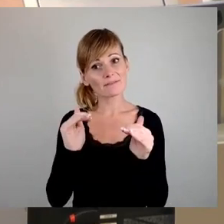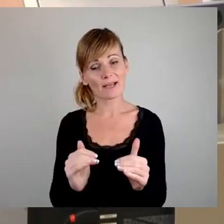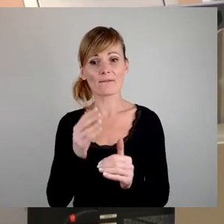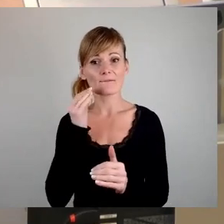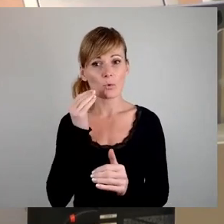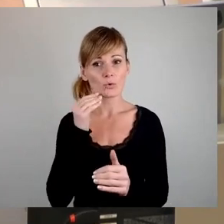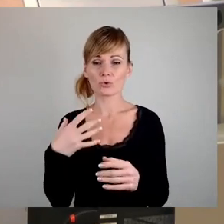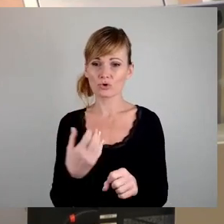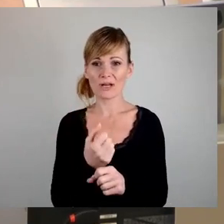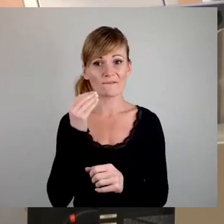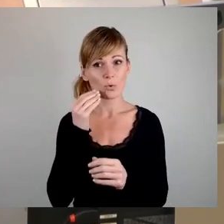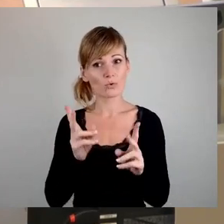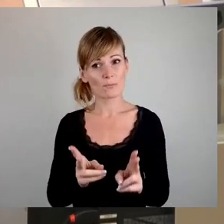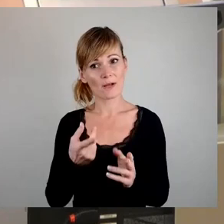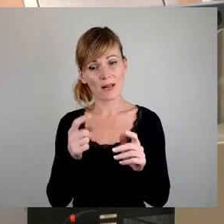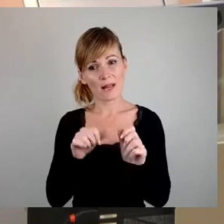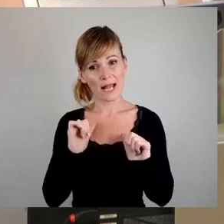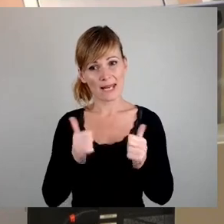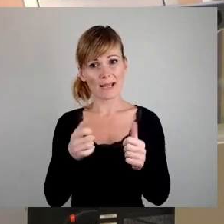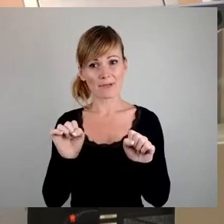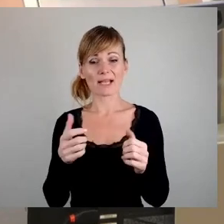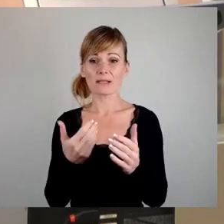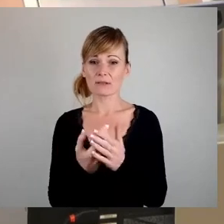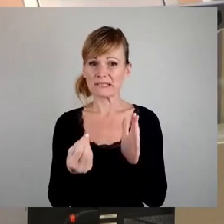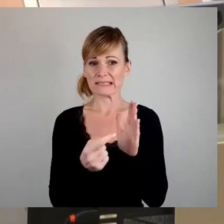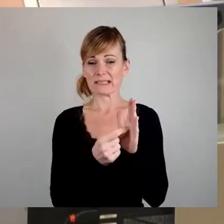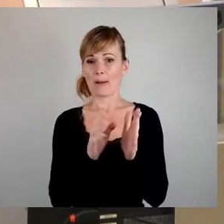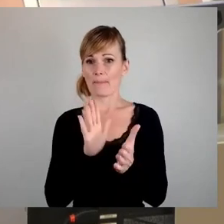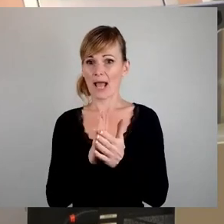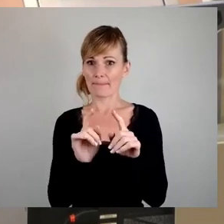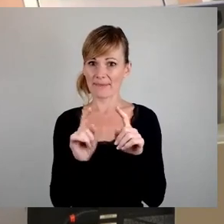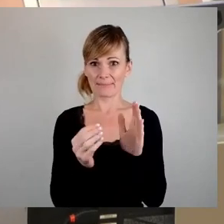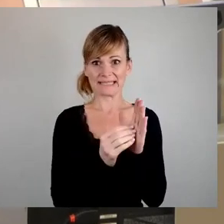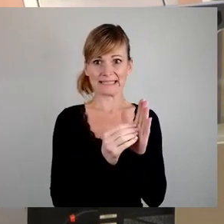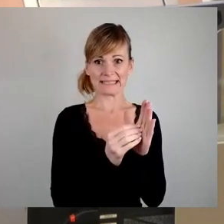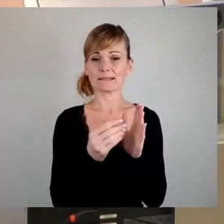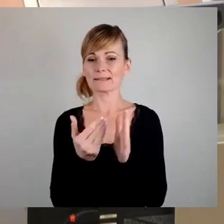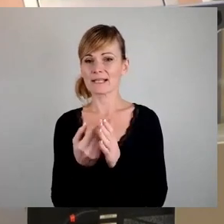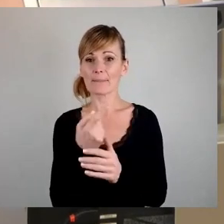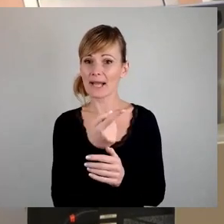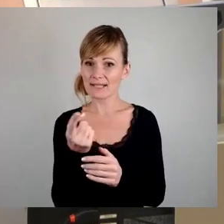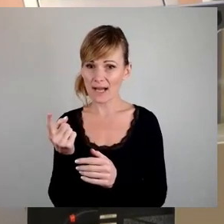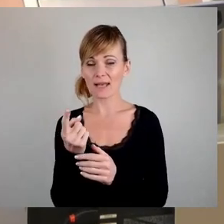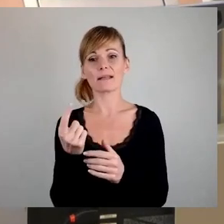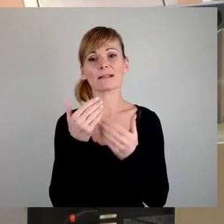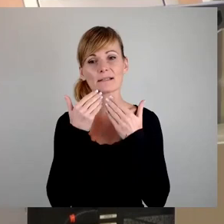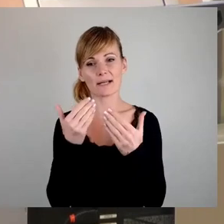preiswerten Wohnraums auf der Agenda zu halten. Und deshalb auch an euch alle ein herzliches Dankeschön.